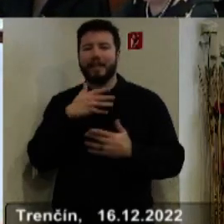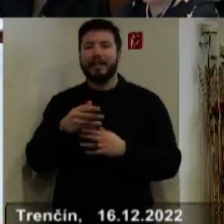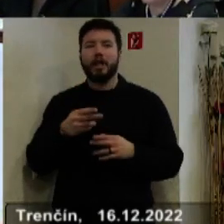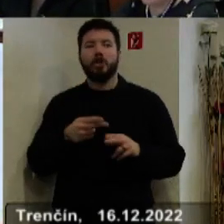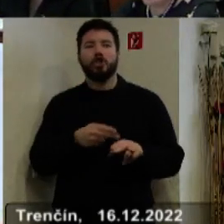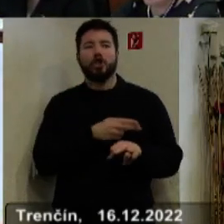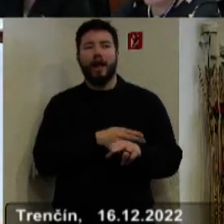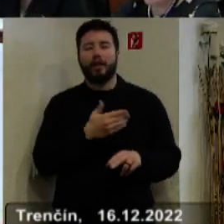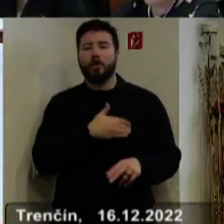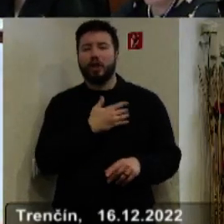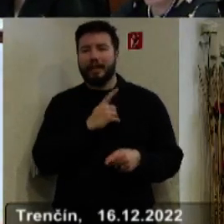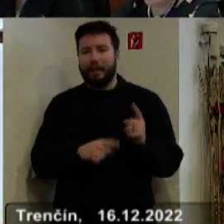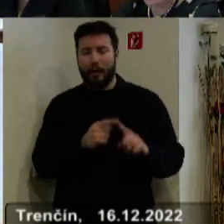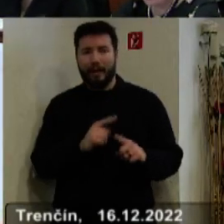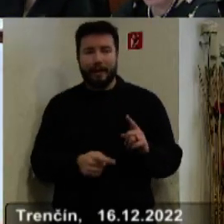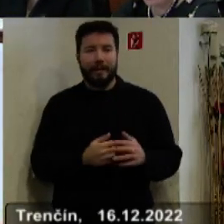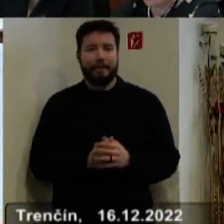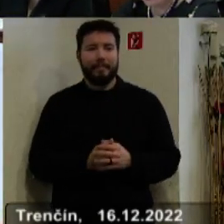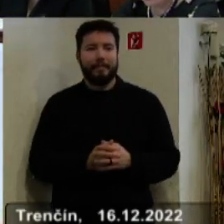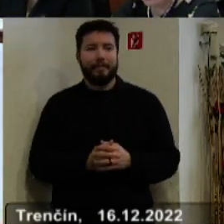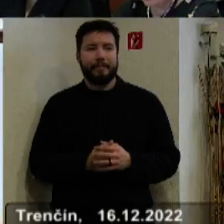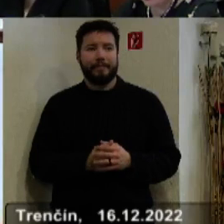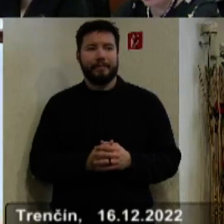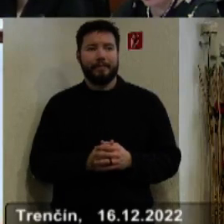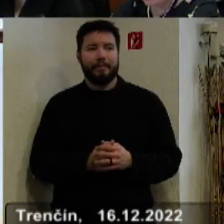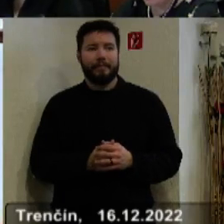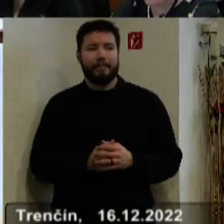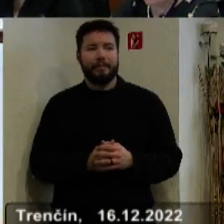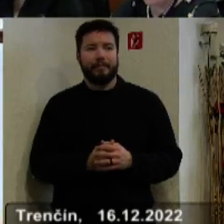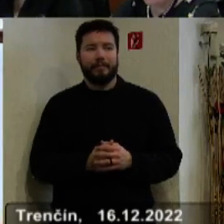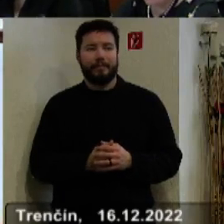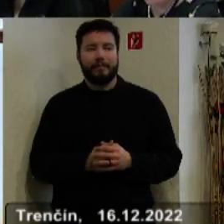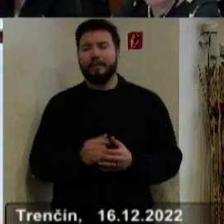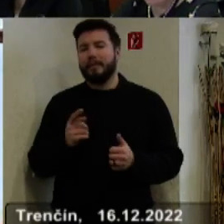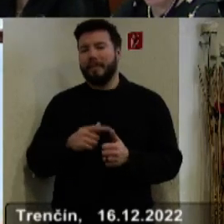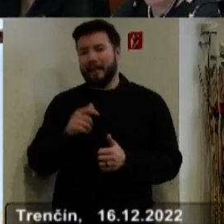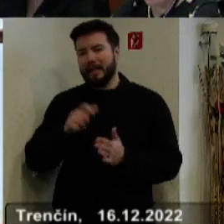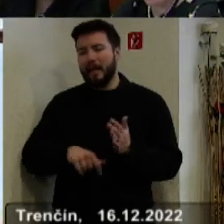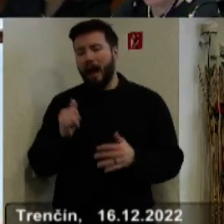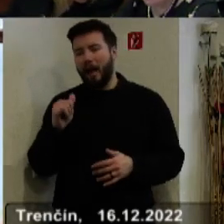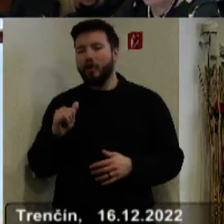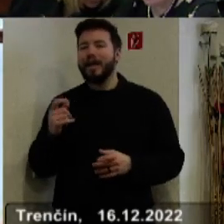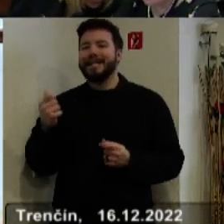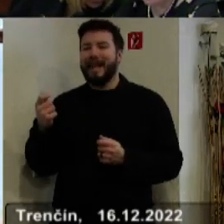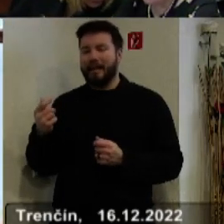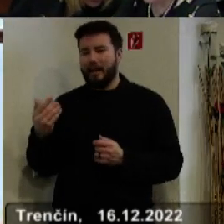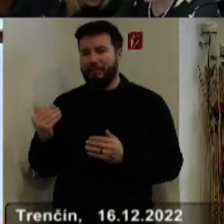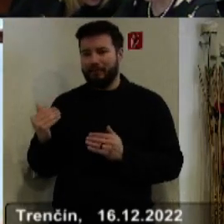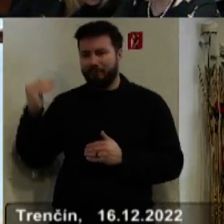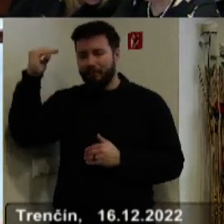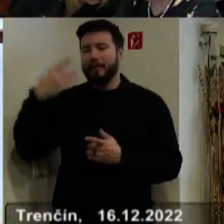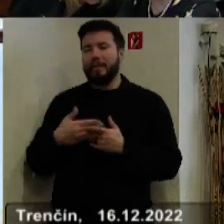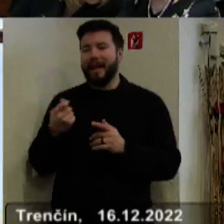školskej politiky, ktorá na jednej strane reaguje na rastúce ceny a vysokú infláciu. To